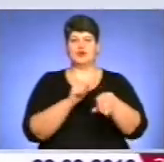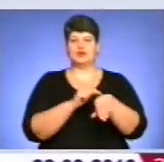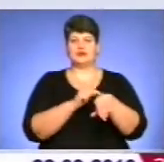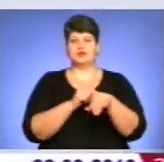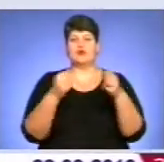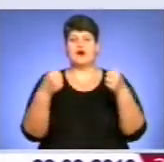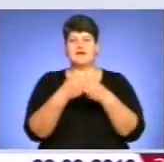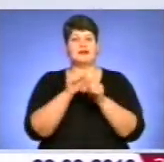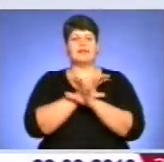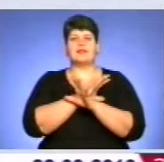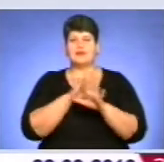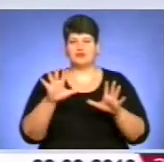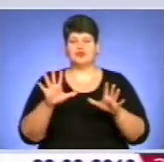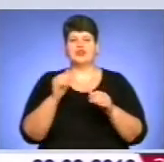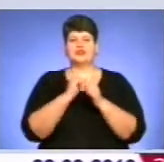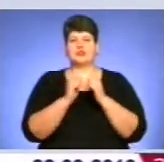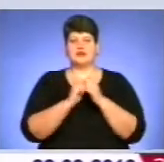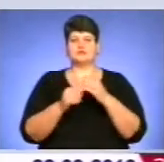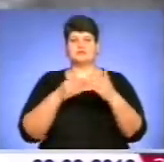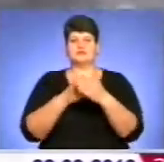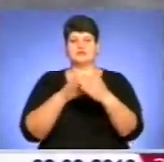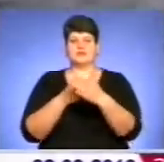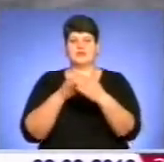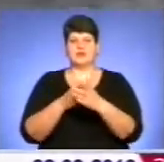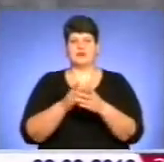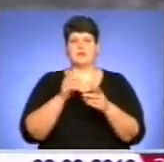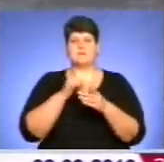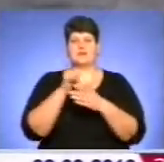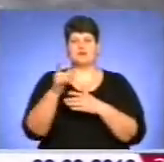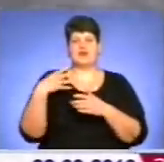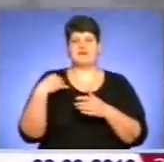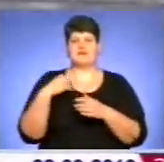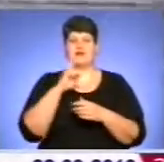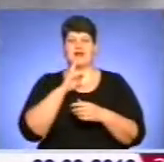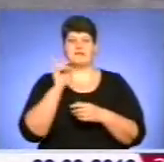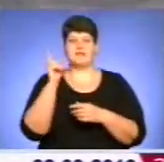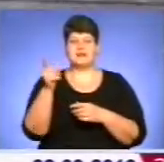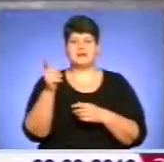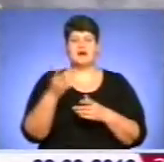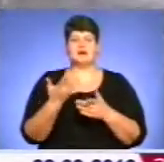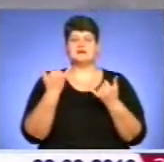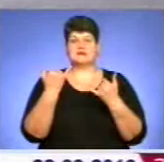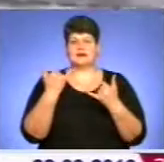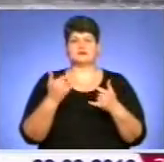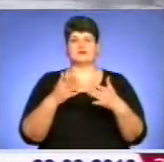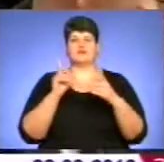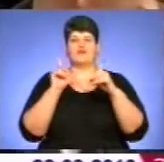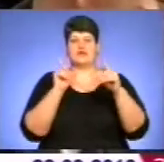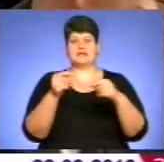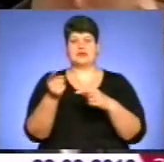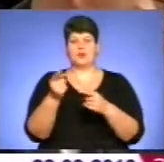ситуацій не було. Найчастіше виникали затори маршрутами на Львів та на Кременець. Наразі виїзд із Тернополя обмежений.